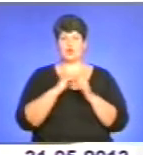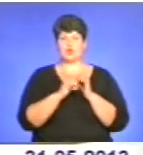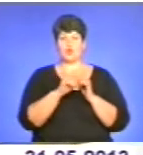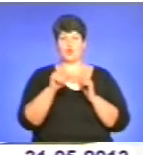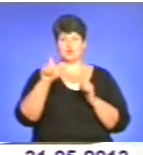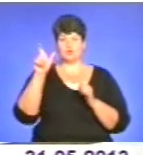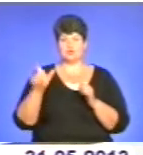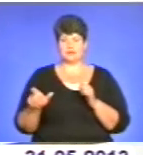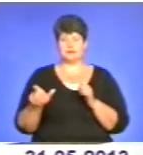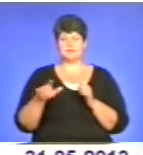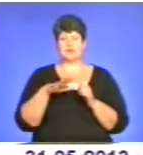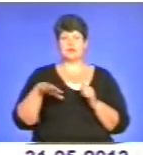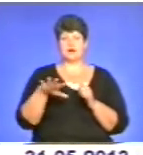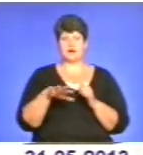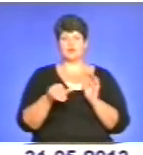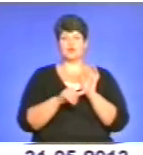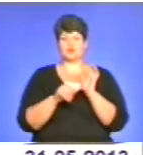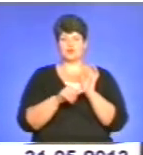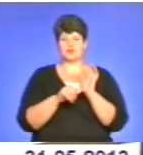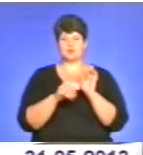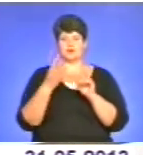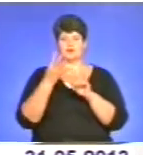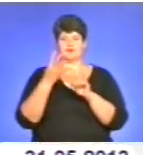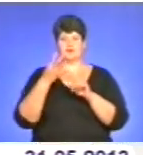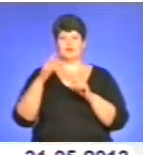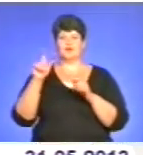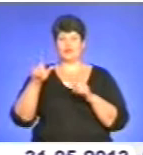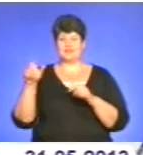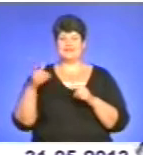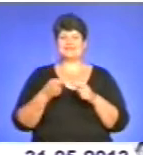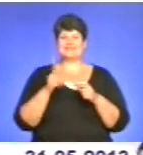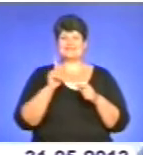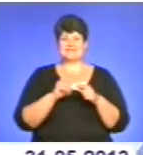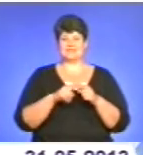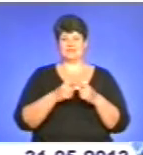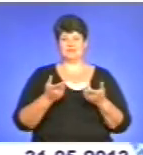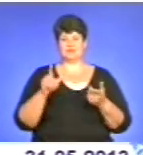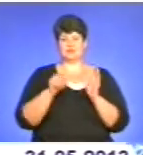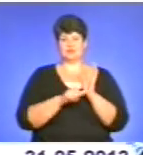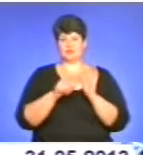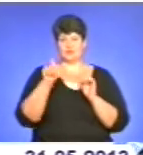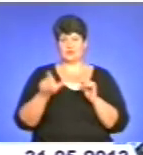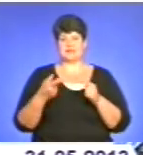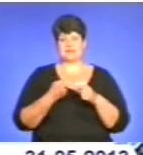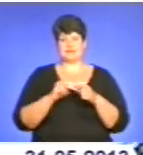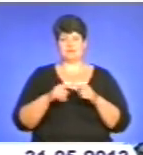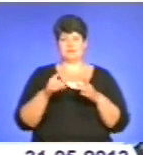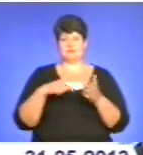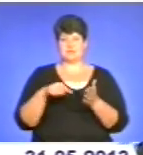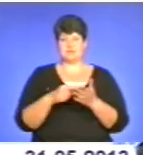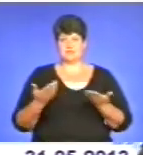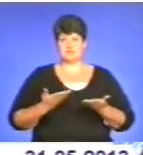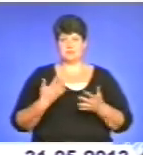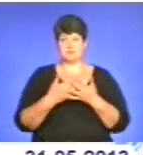шостий житель, це житель самого міста нашого Тернополя. В нас не вистачає сьогодні ще швидких допомог в області. Це порядка